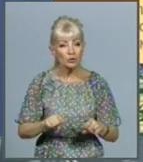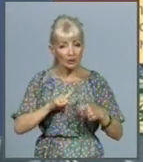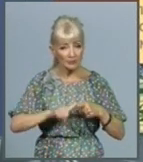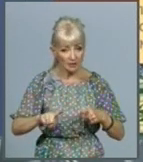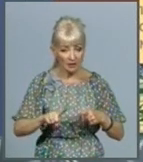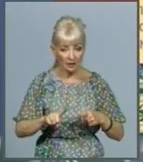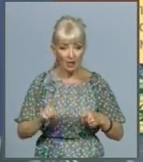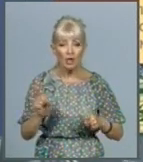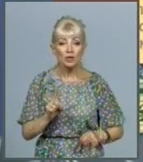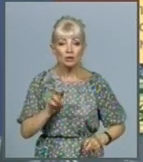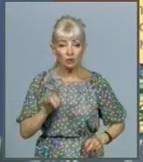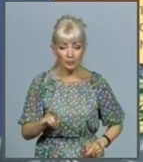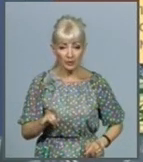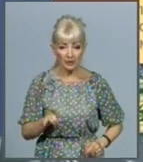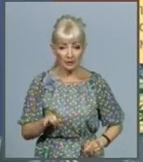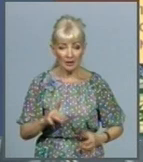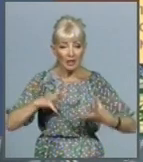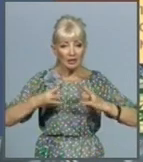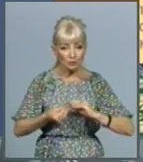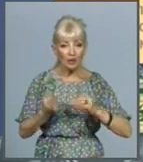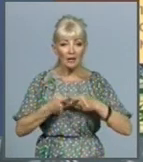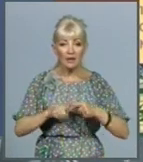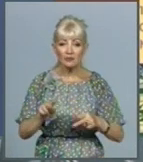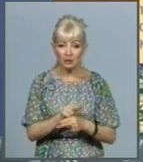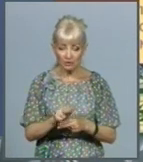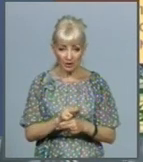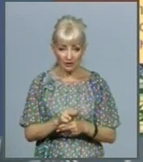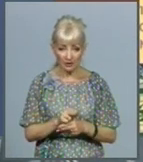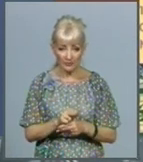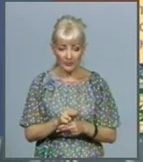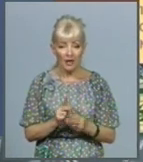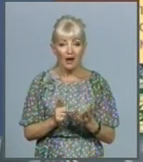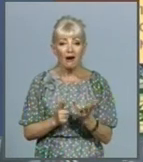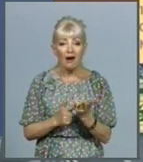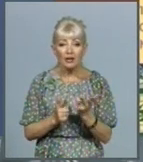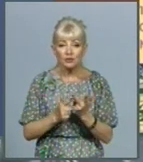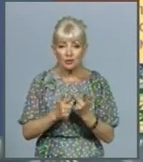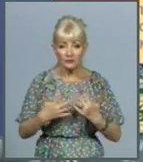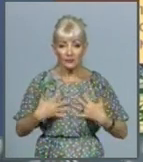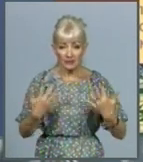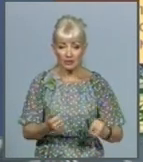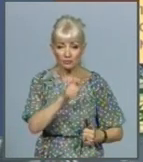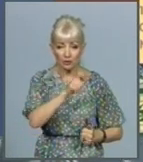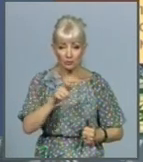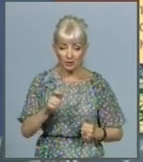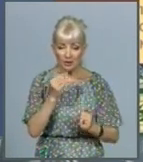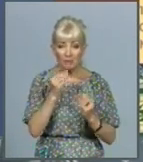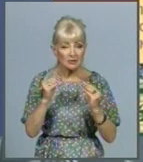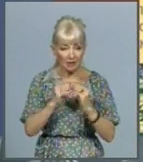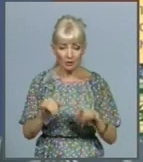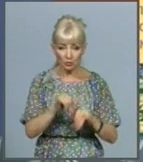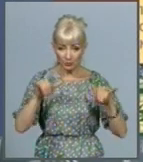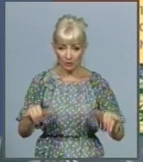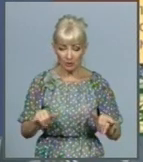результати цього лікування, тобто кількість одужаних людей постійно збільшувалася, і при